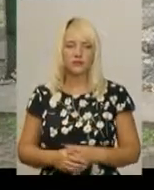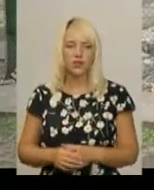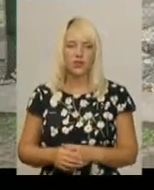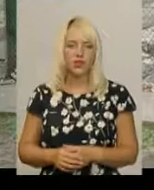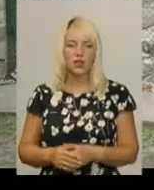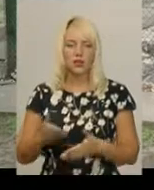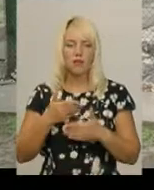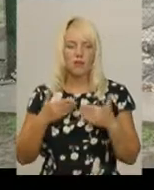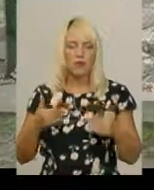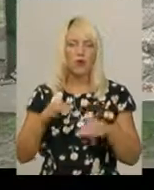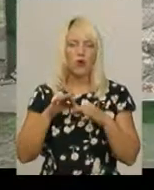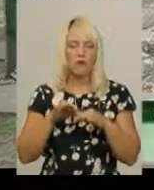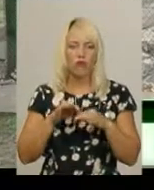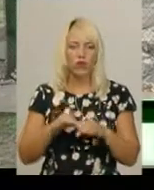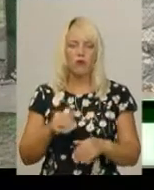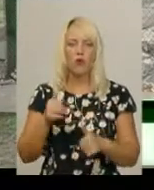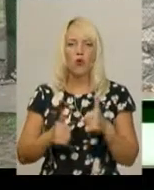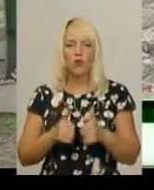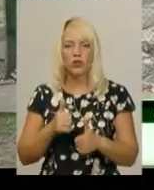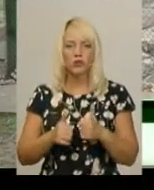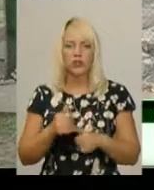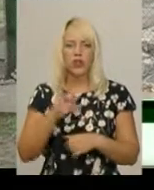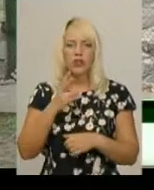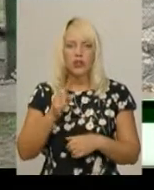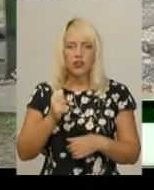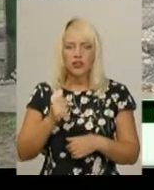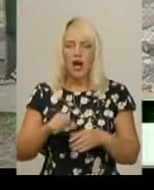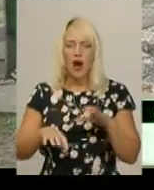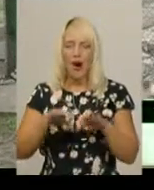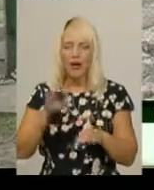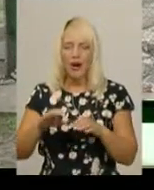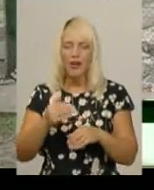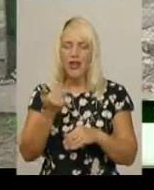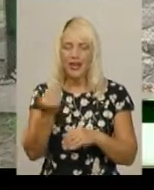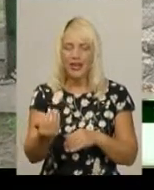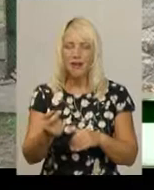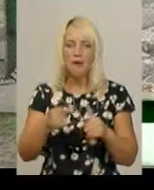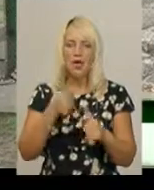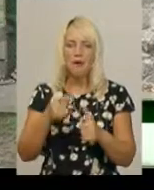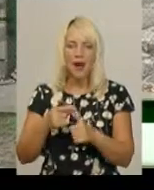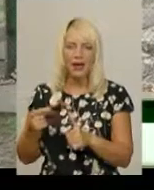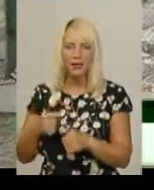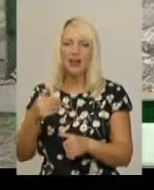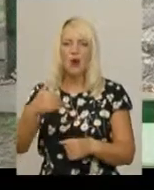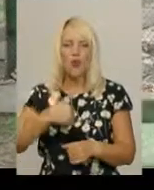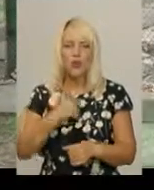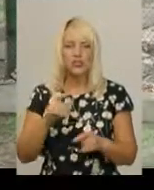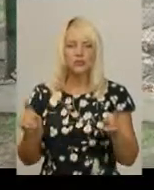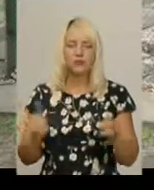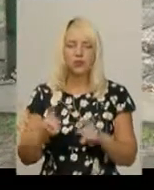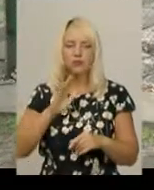проводимо конкурс на обрання їм імен. Хочемо, щоб